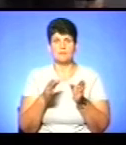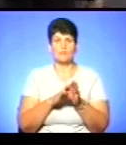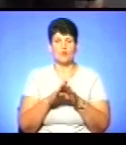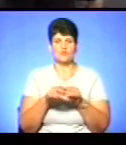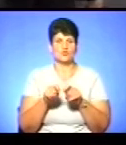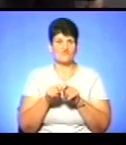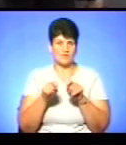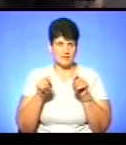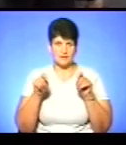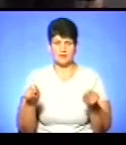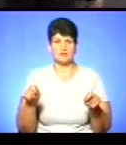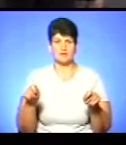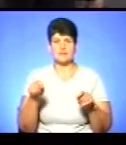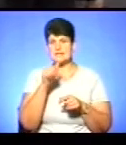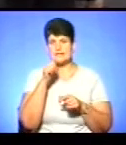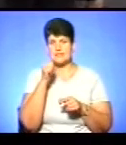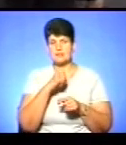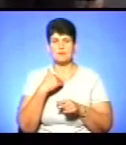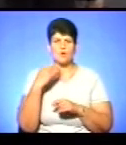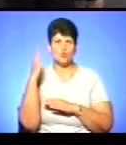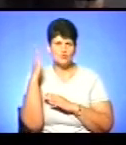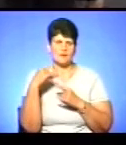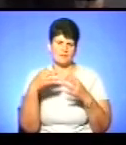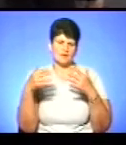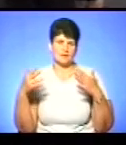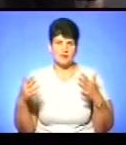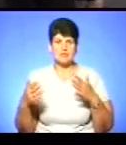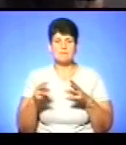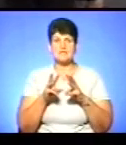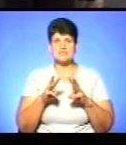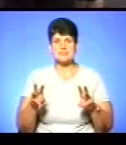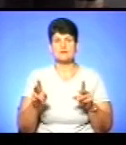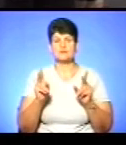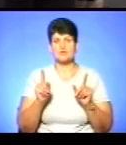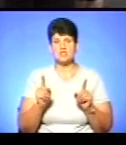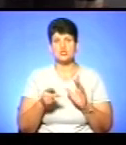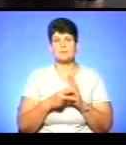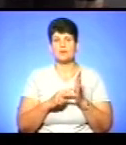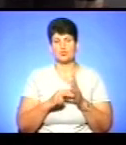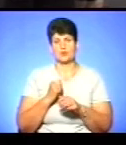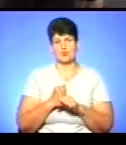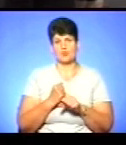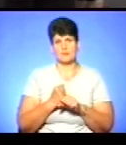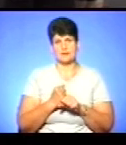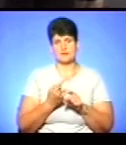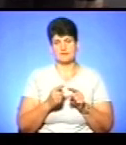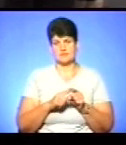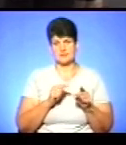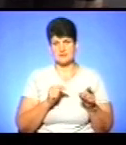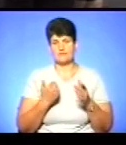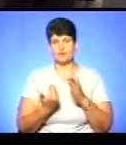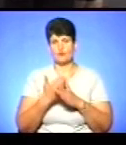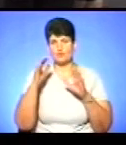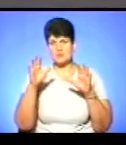відкритий, за таємним голосуванням і так далі. А Міністерство лише планує це робити в новому